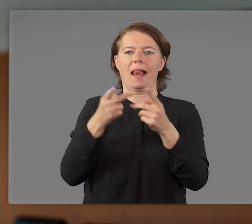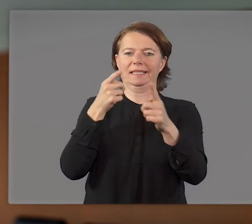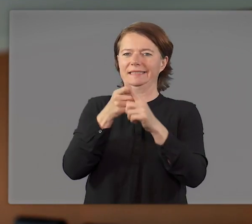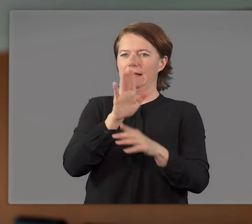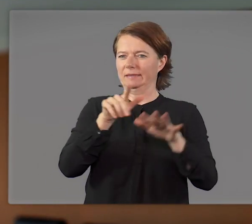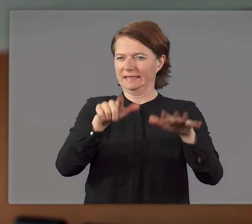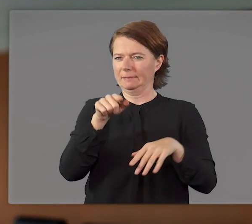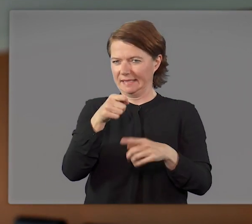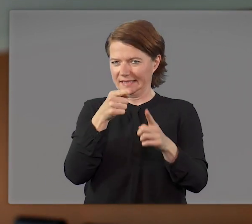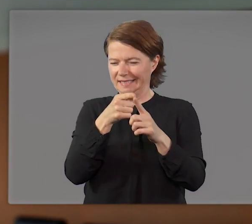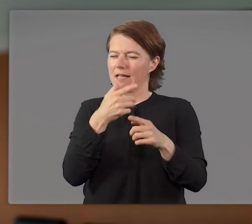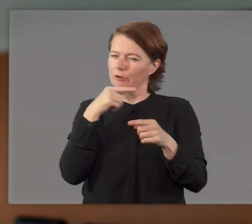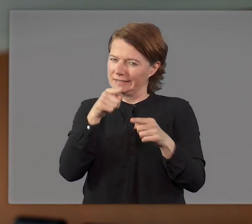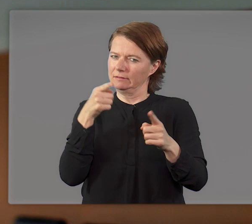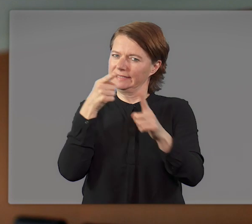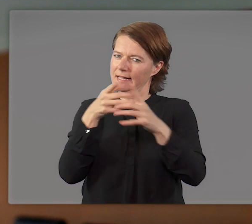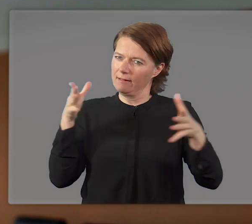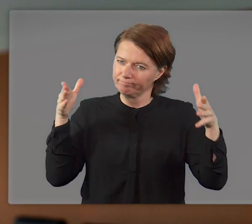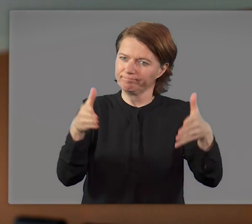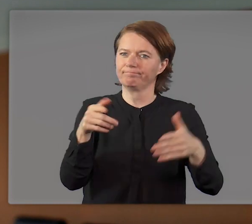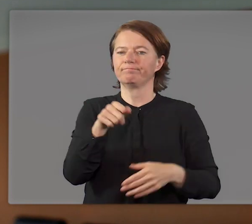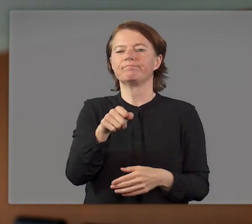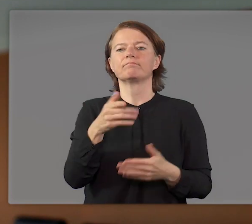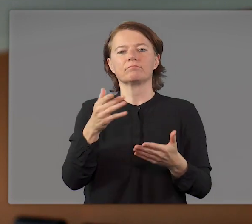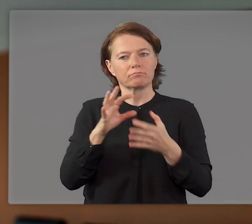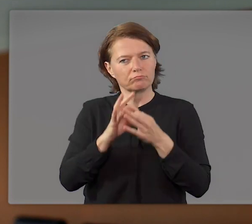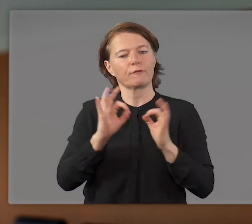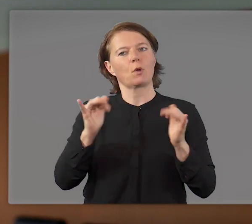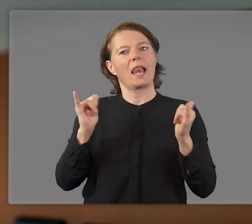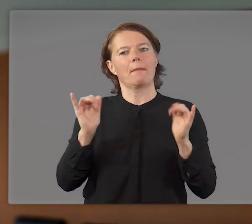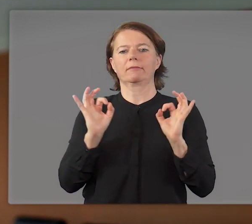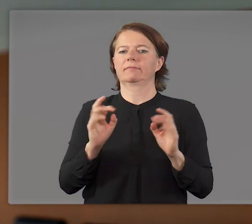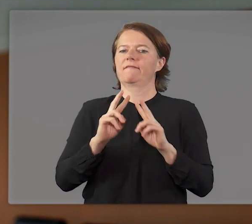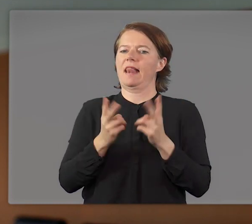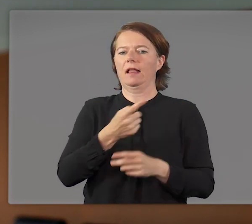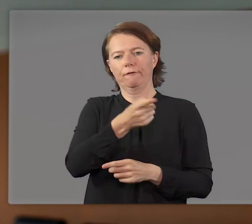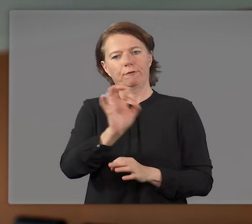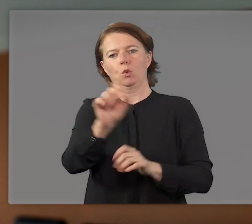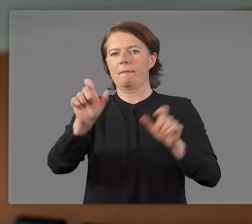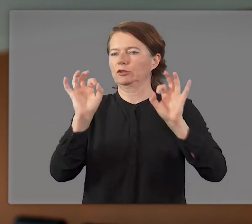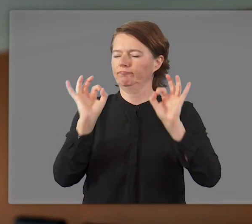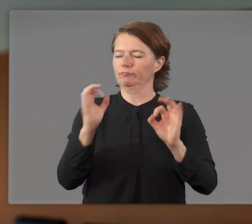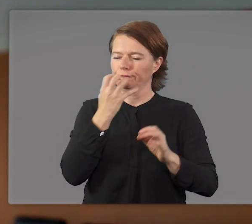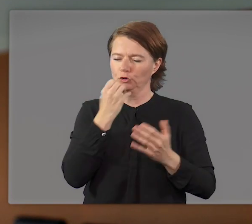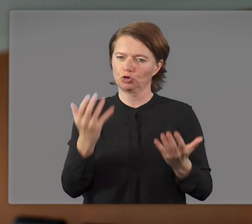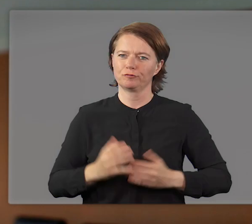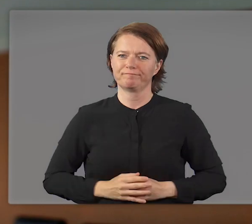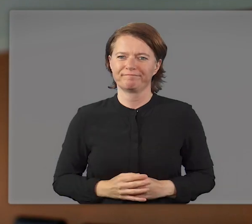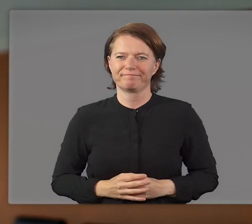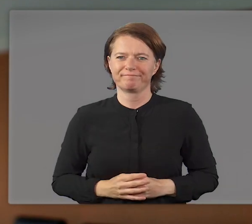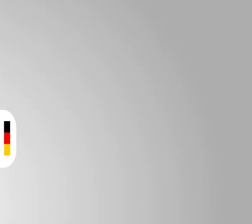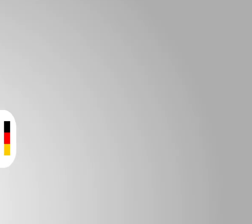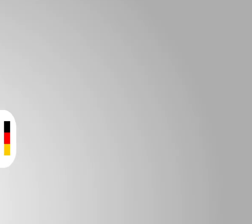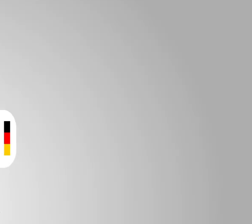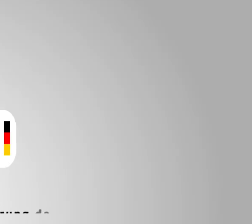diesen wichtigen globalen Zielen und arbeiten weiter an deren Erreichung. Für eine lebenswerte Welt, für alle Menschen.